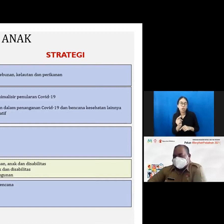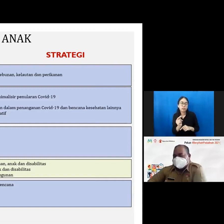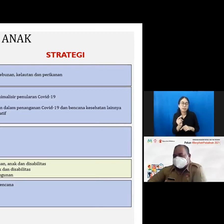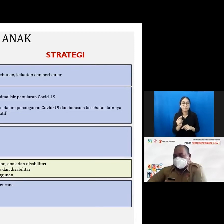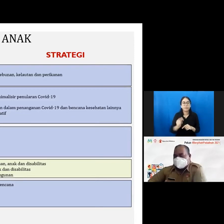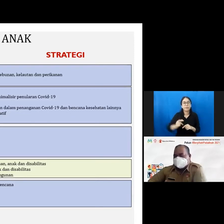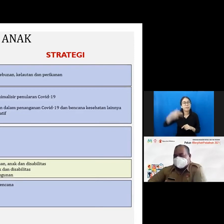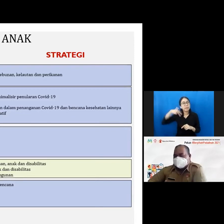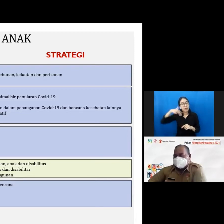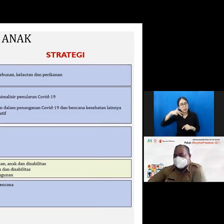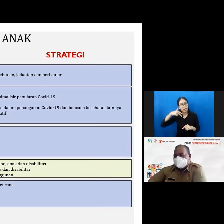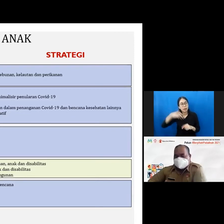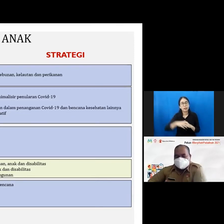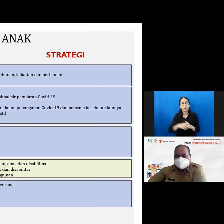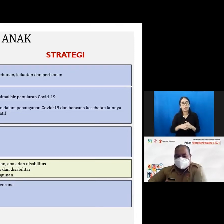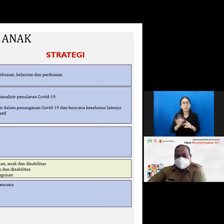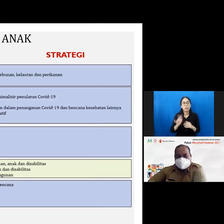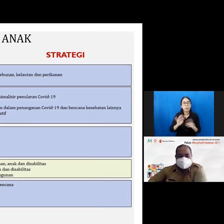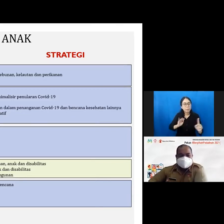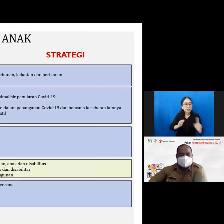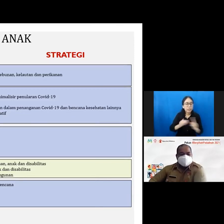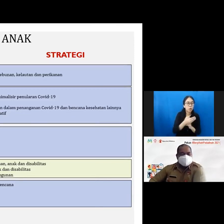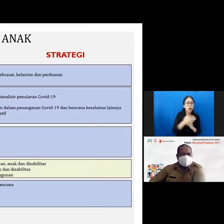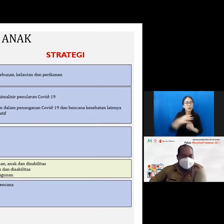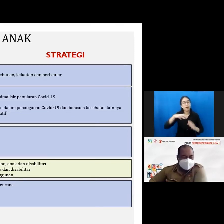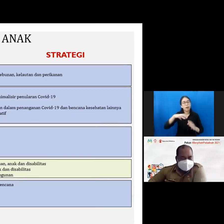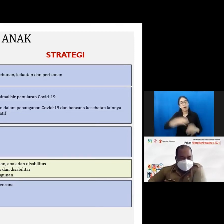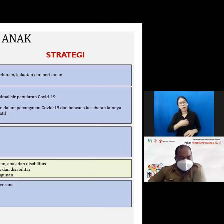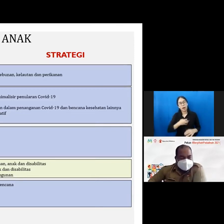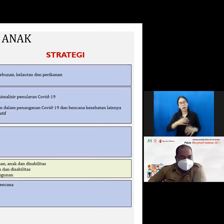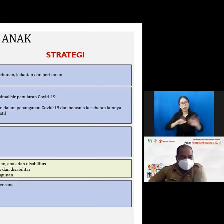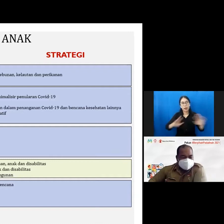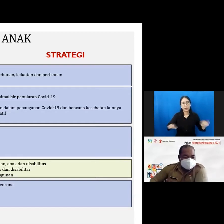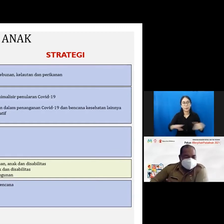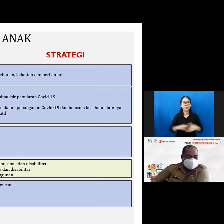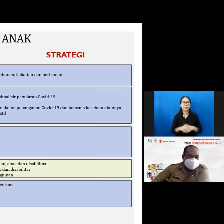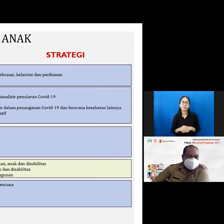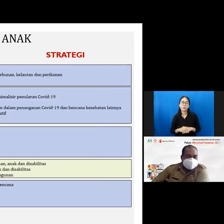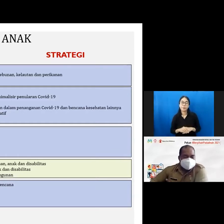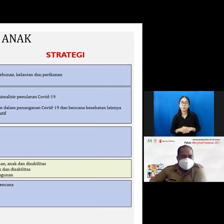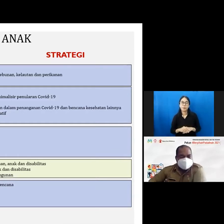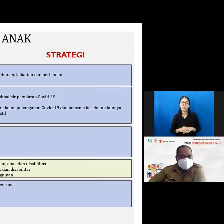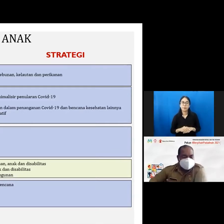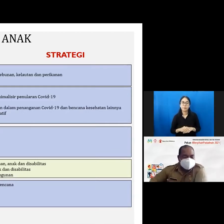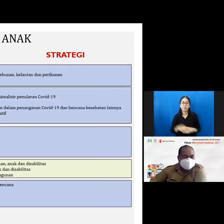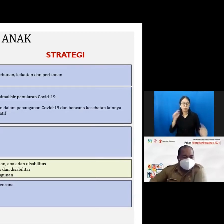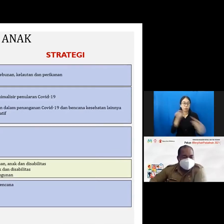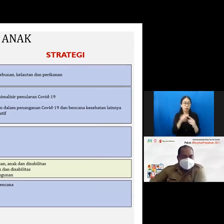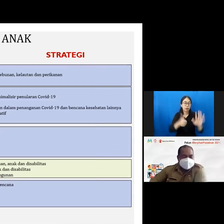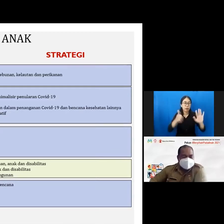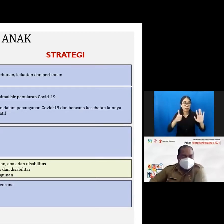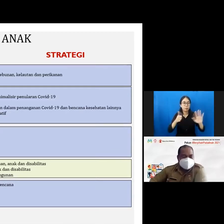responsif terhadap perlindungan hak-hak anak lalu sasaran yang keenam adalah